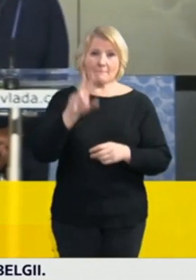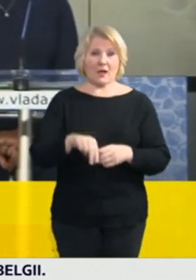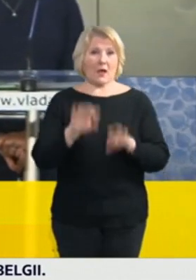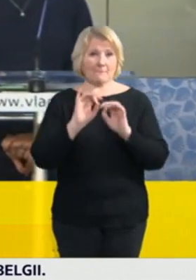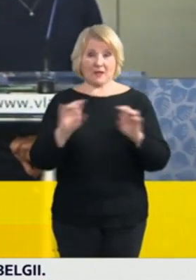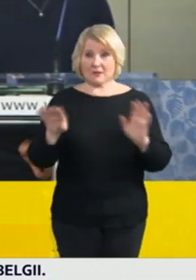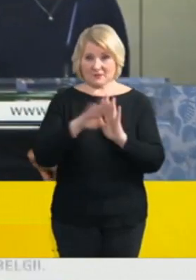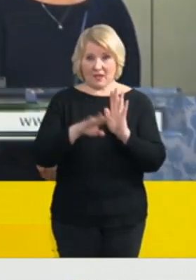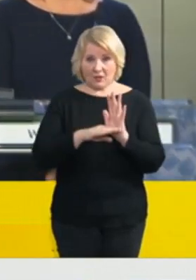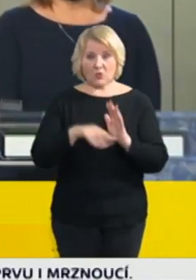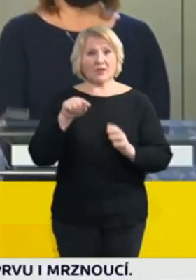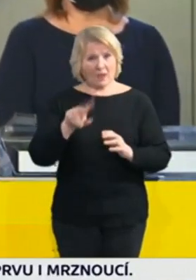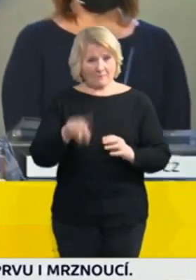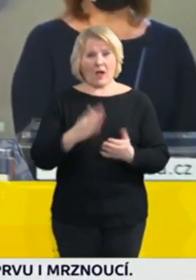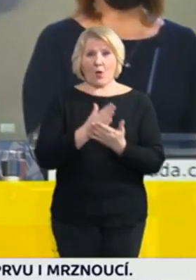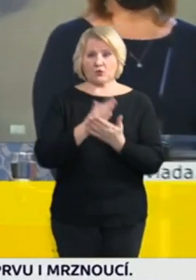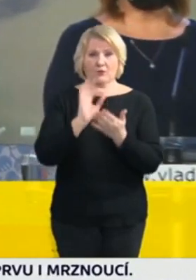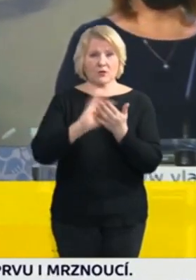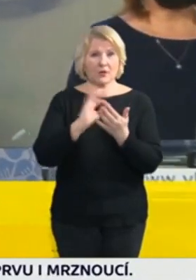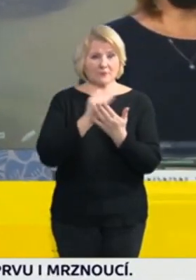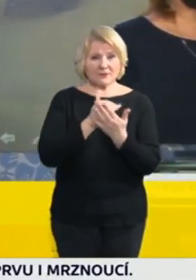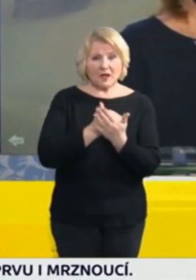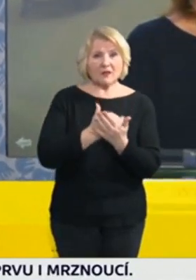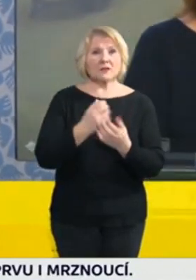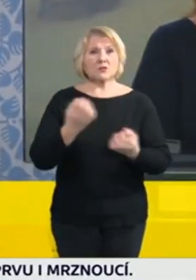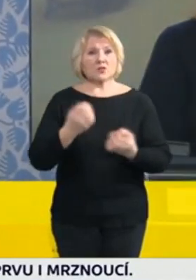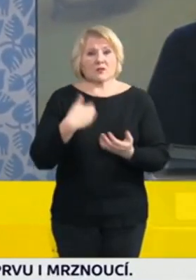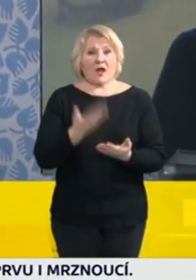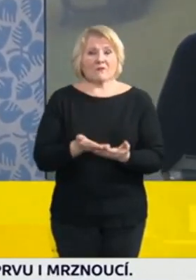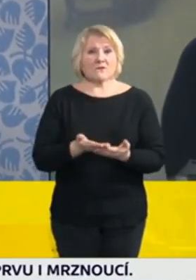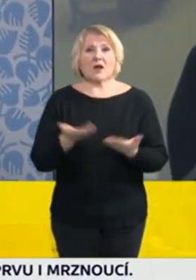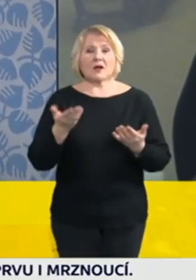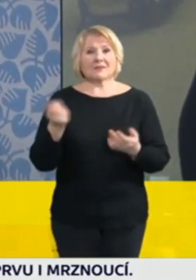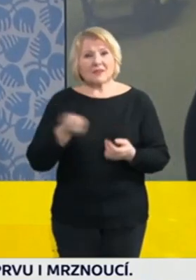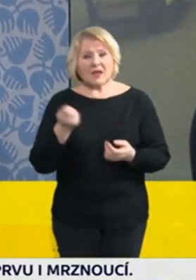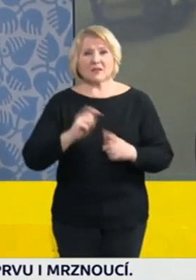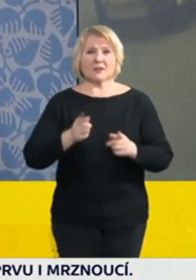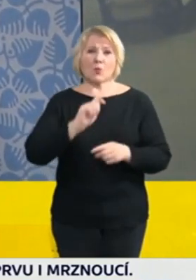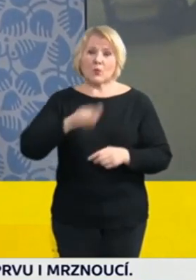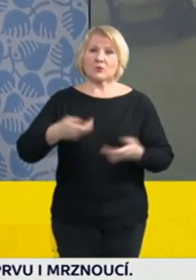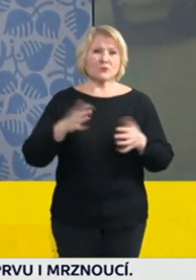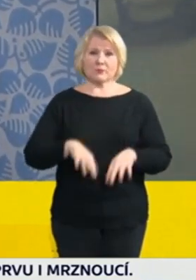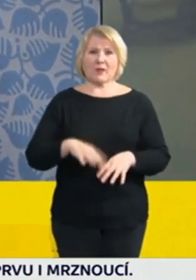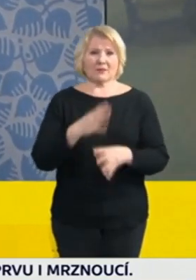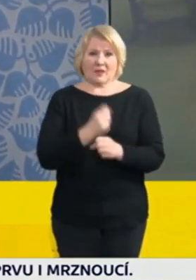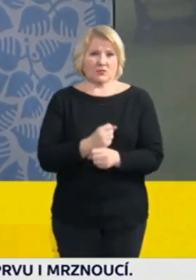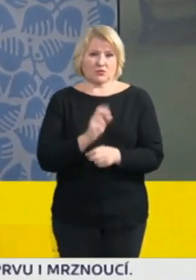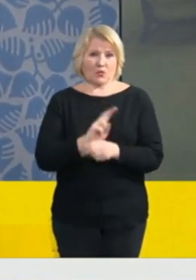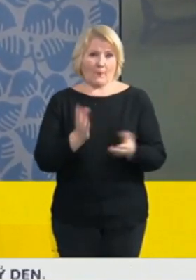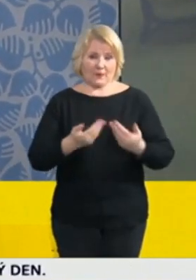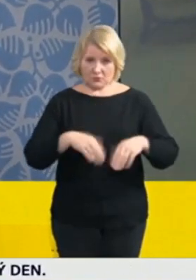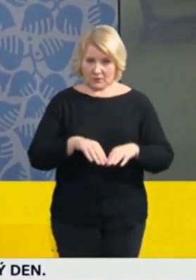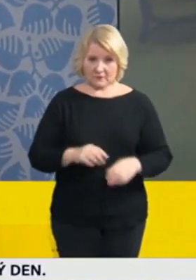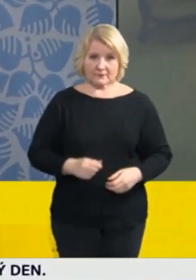uvedeny postihy, které jsou spojeny s nedodržováním opatření, která jsou v průběhu té pandemie nastavována, takže